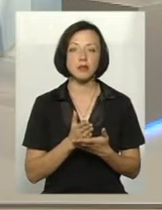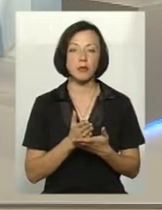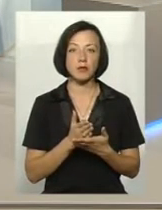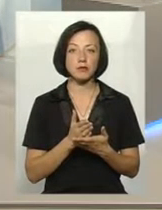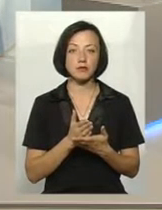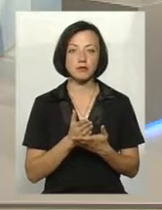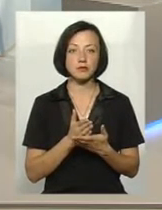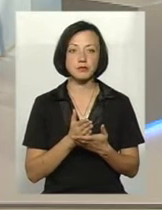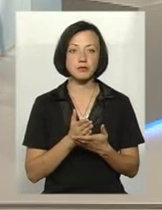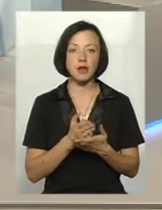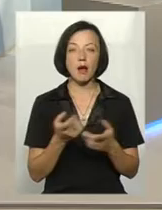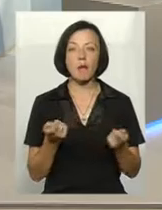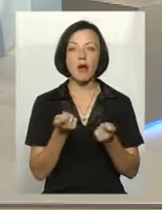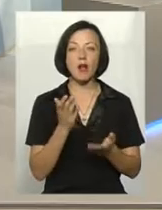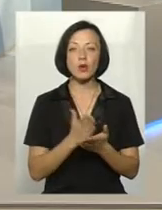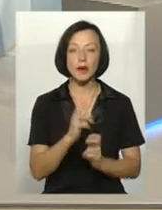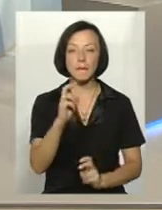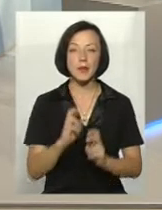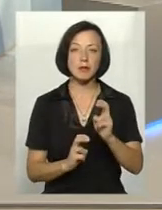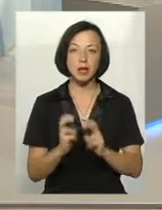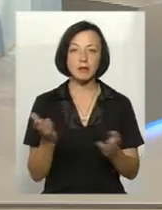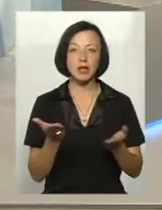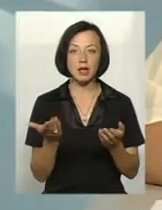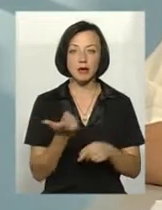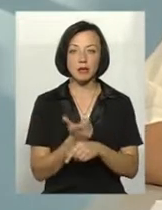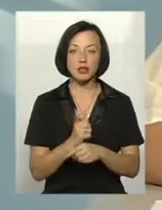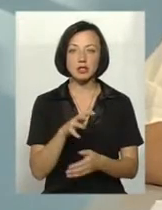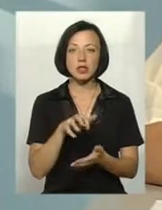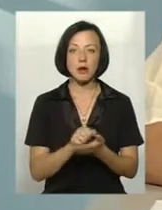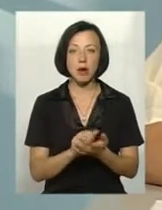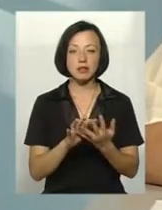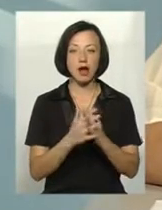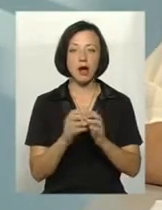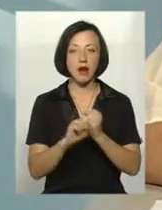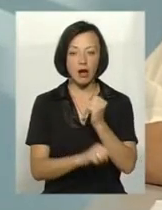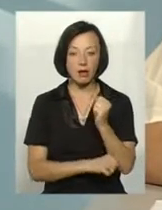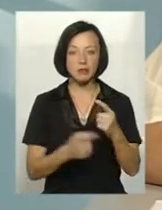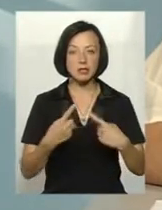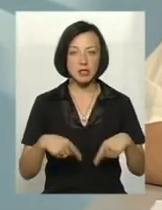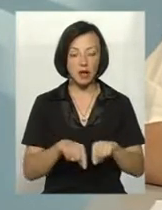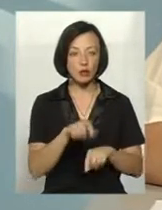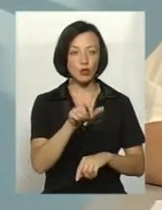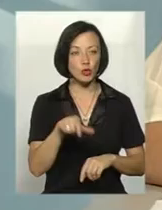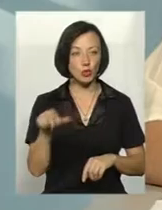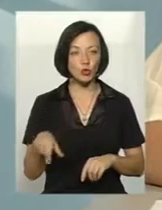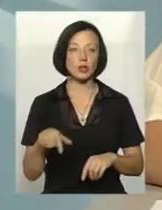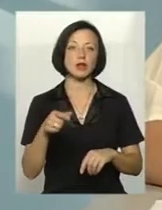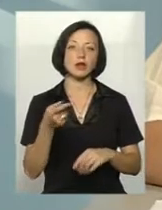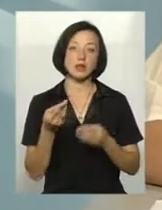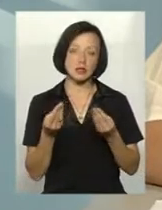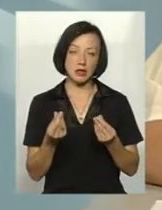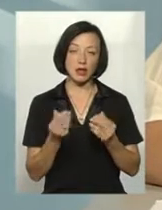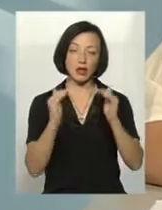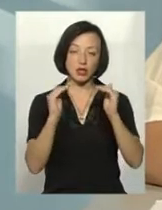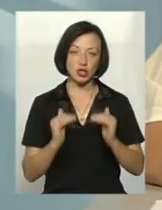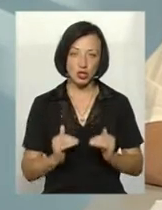підприємств, які, звичайно, і більше займаються аграрним сектором. Люди через те, ціна нижча і,